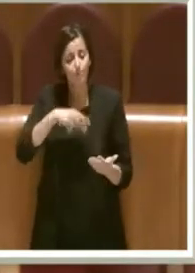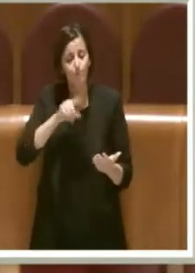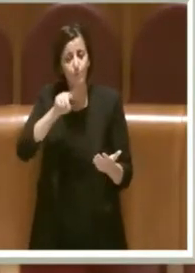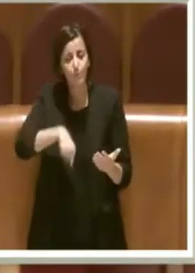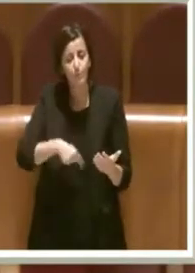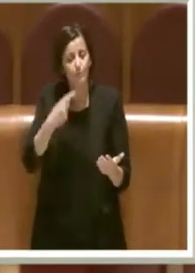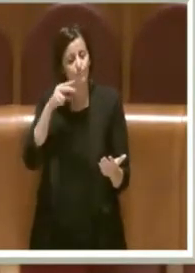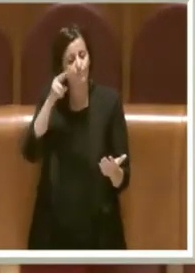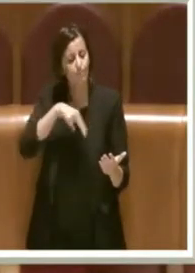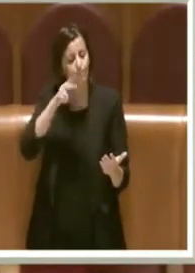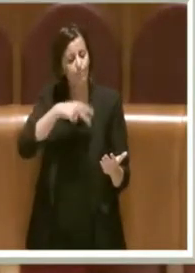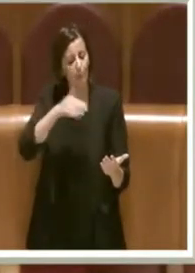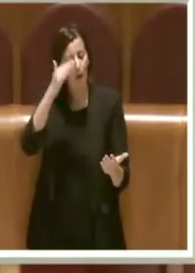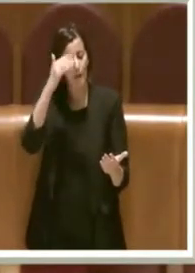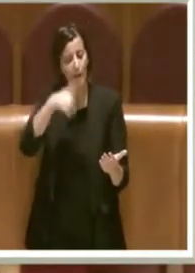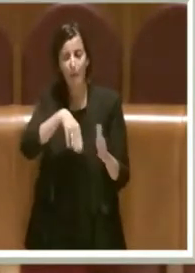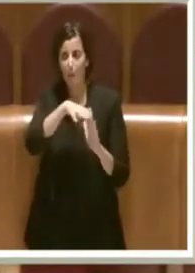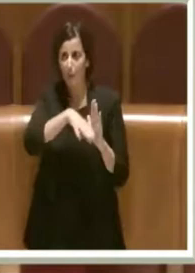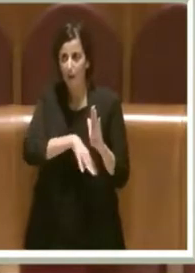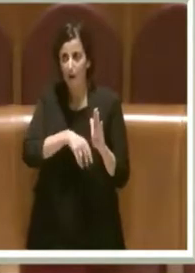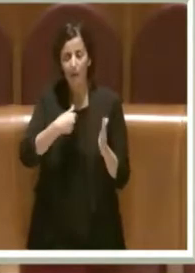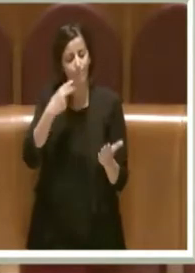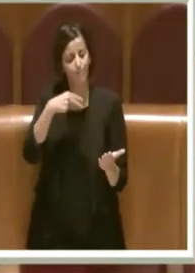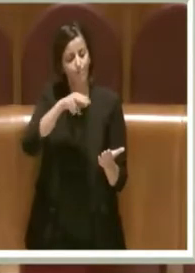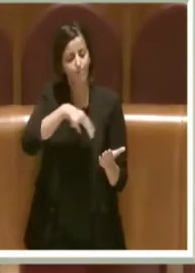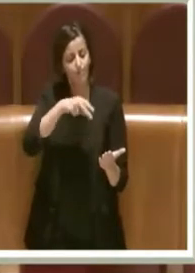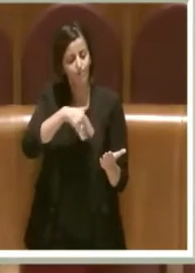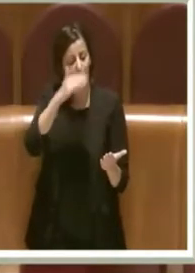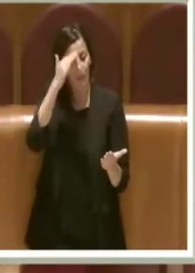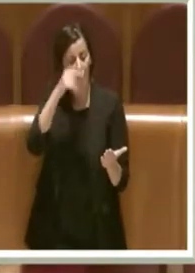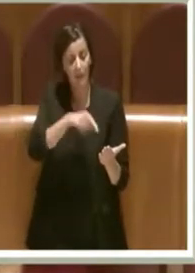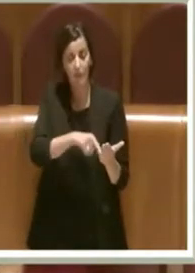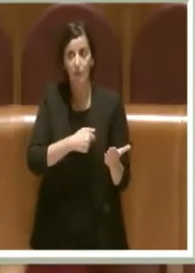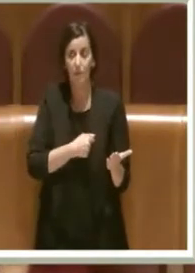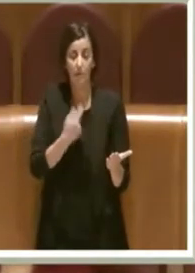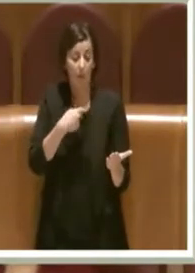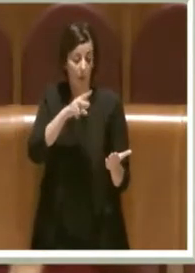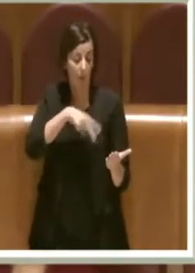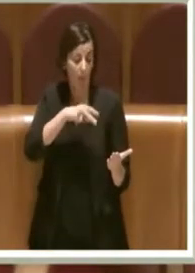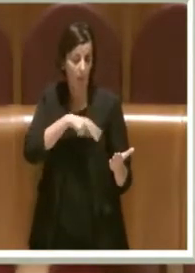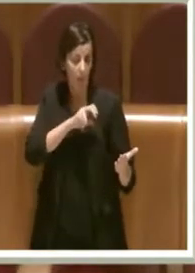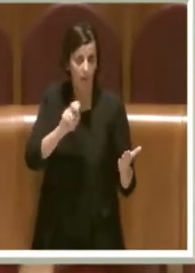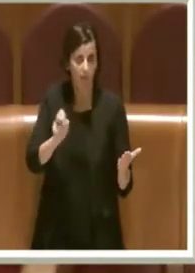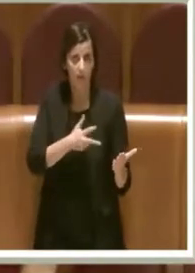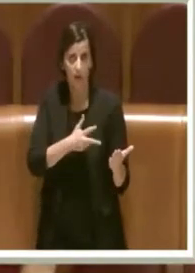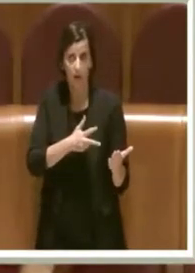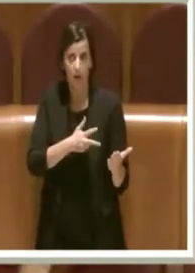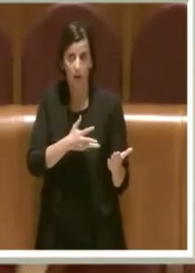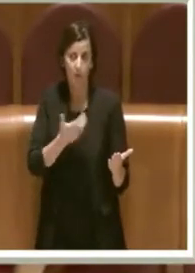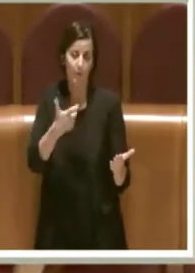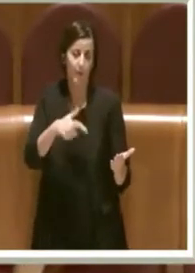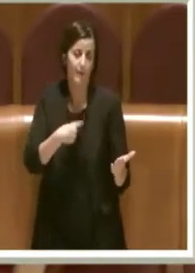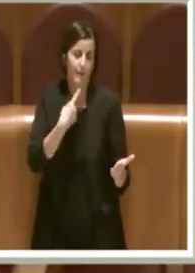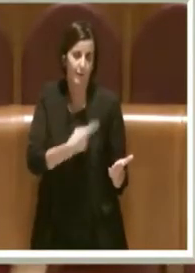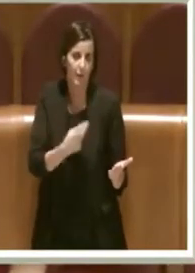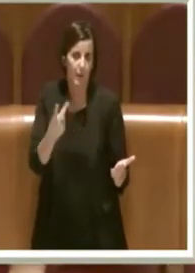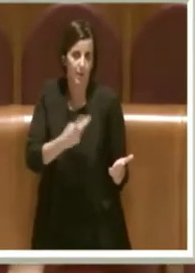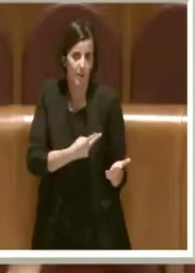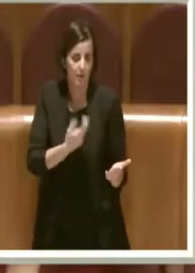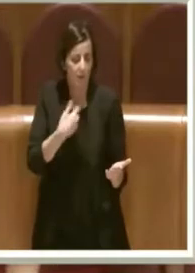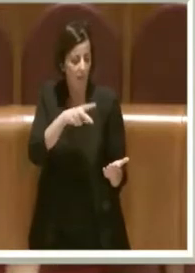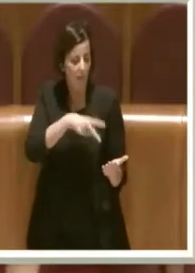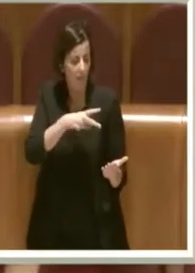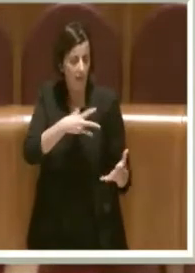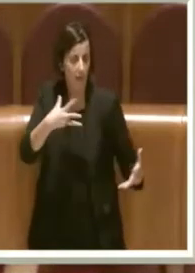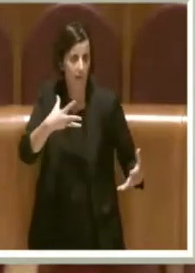attenzione le sue linee programmatiche. Non ci ho messo molto, perché diciamo che è una bella